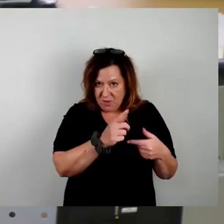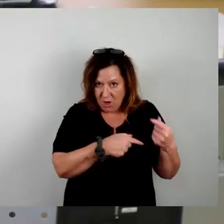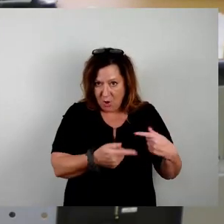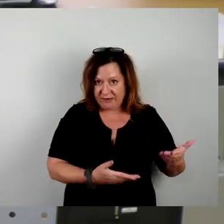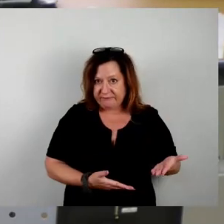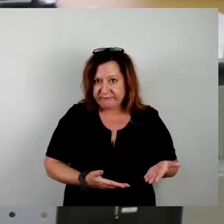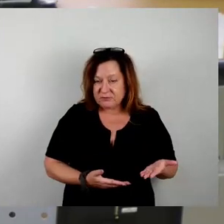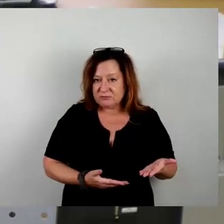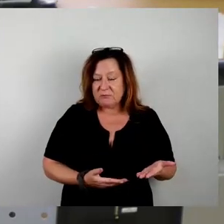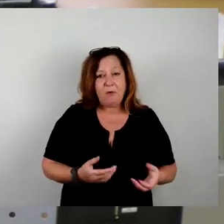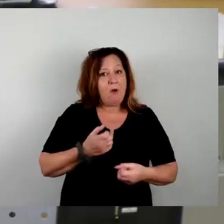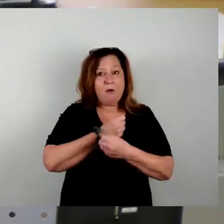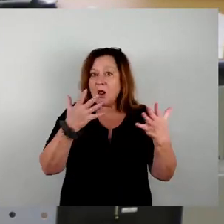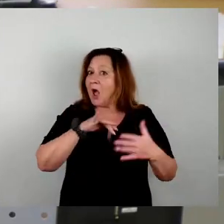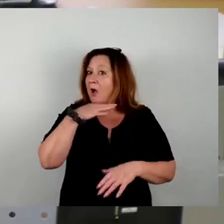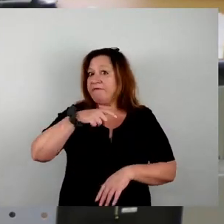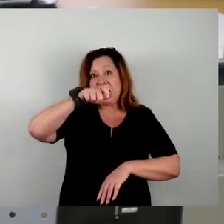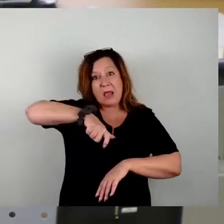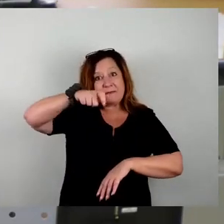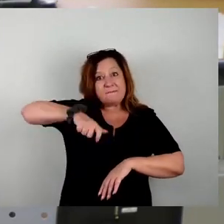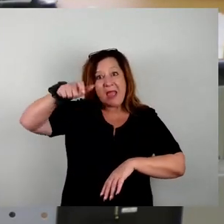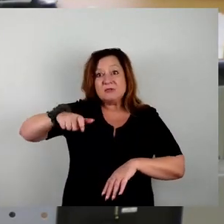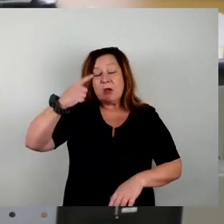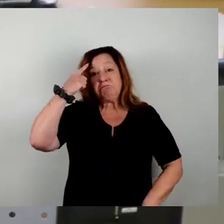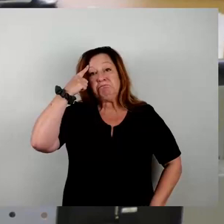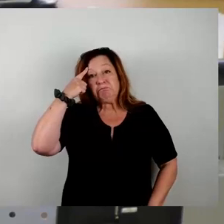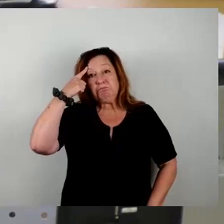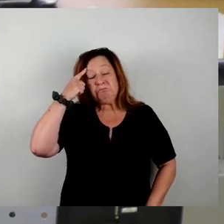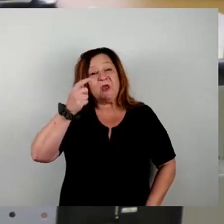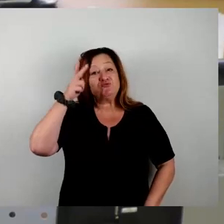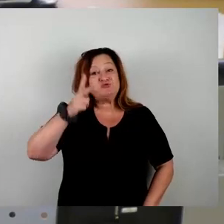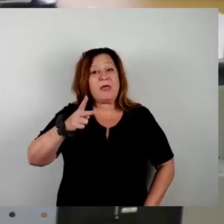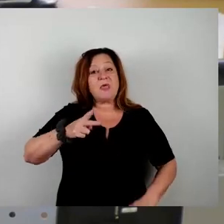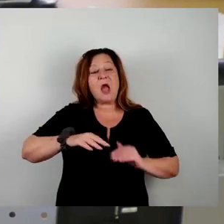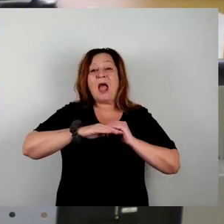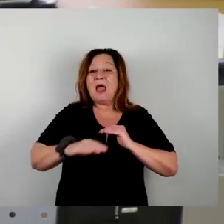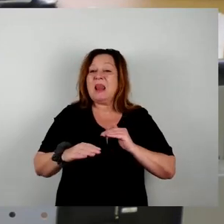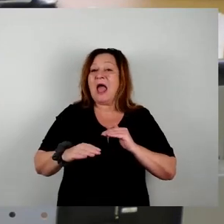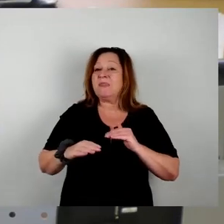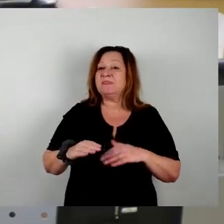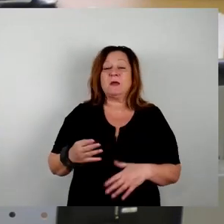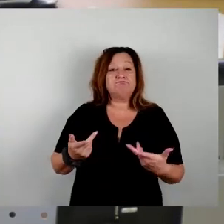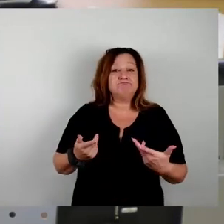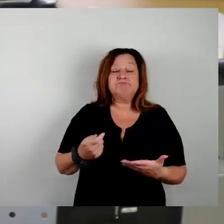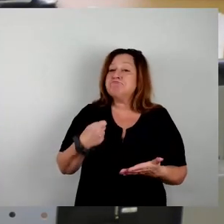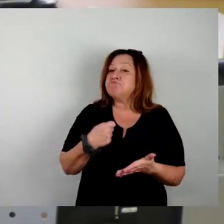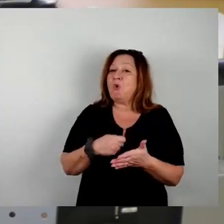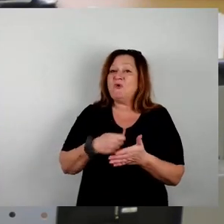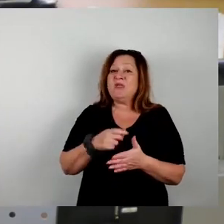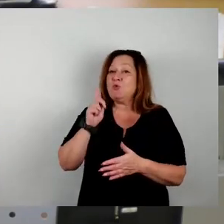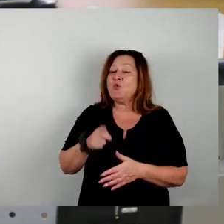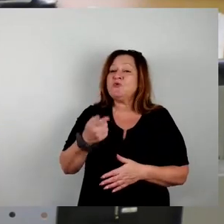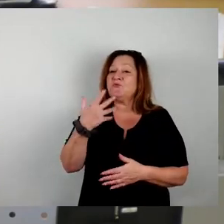fragen sich viele Menschen, warum Stadt und Land der profitablen Sachsenenergie 150 Millionen Euro